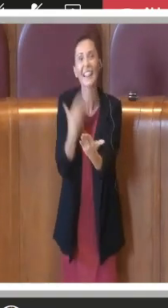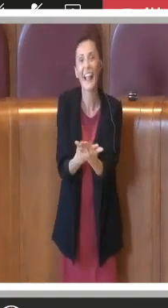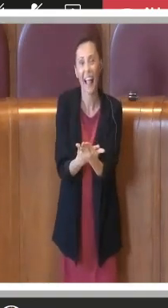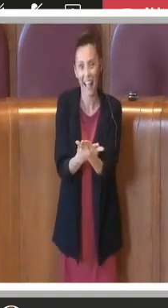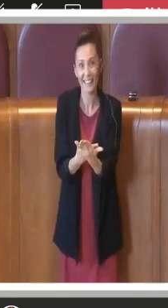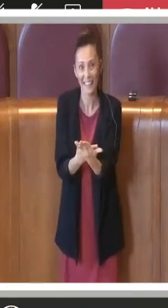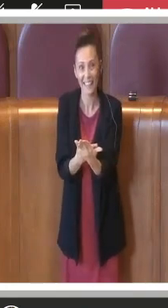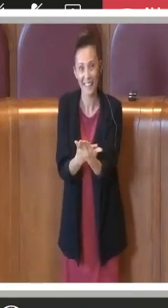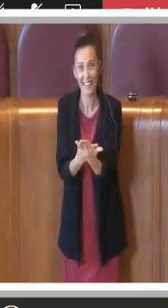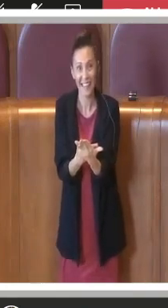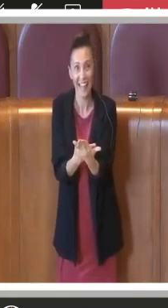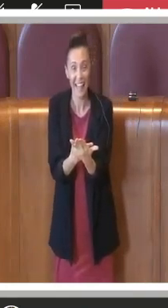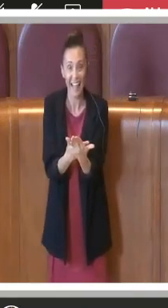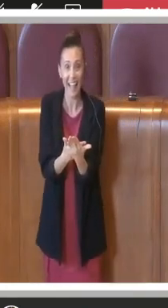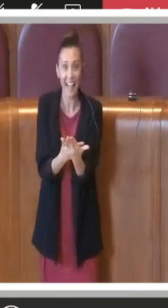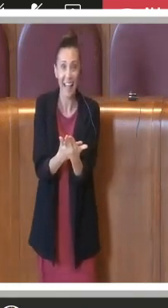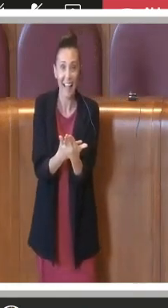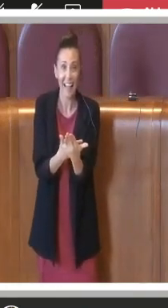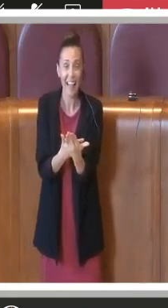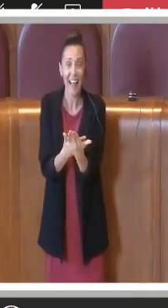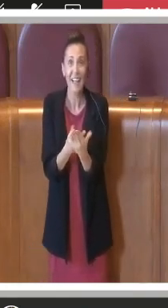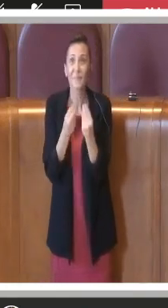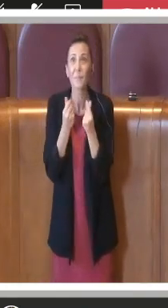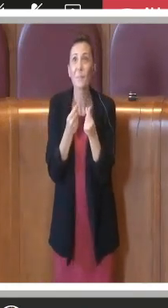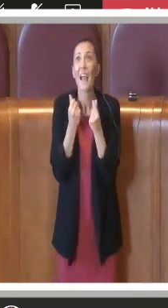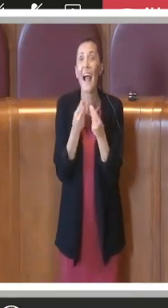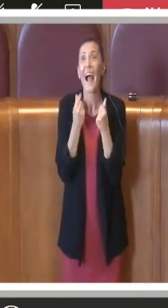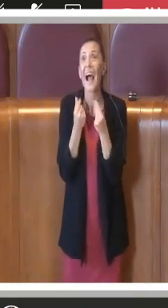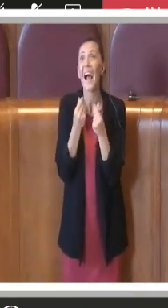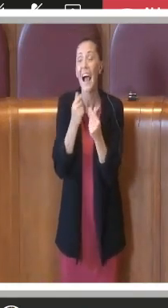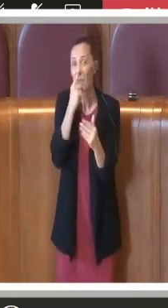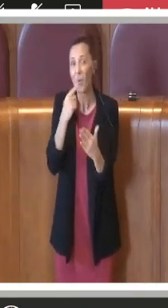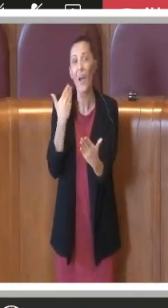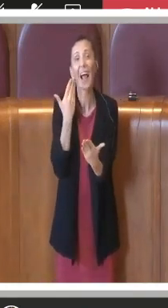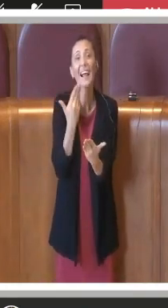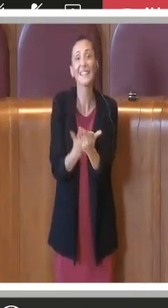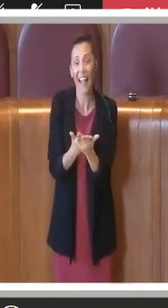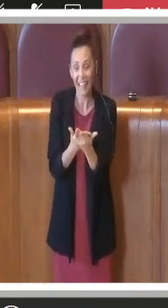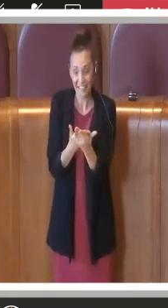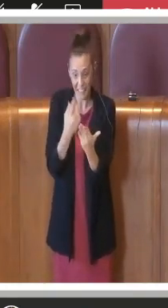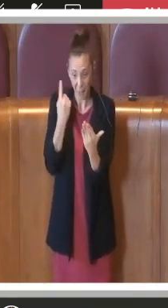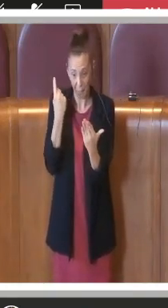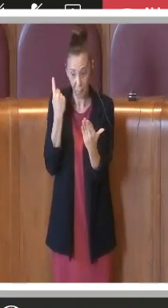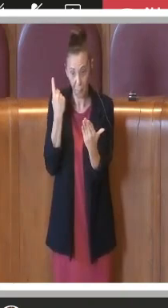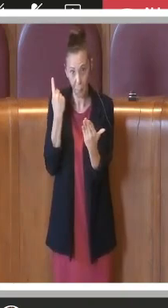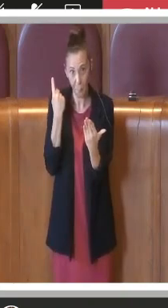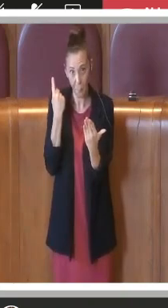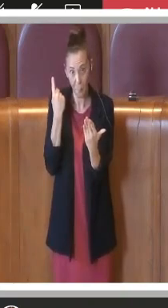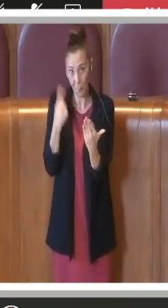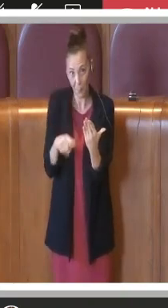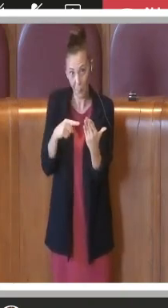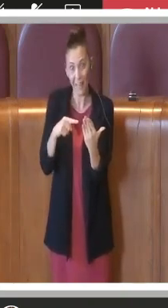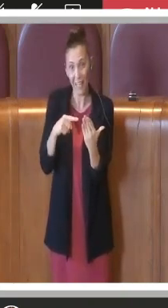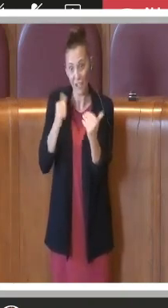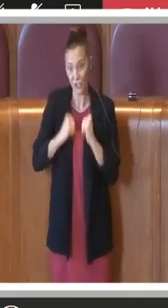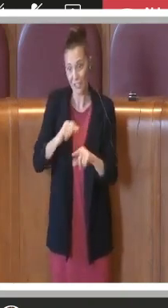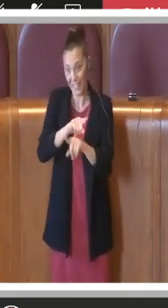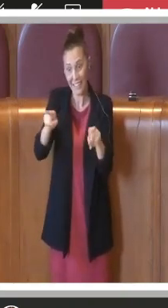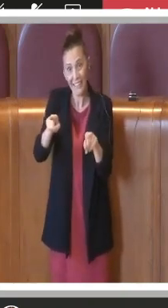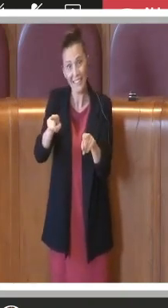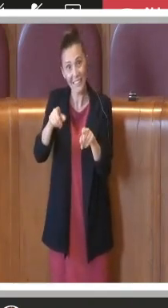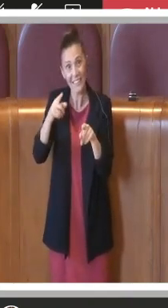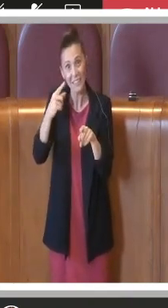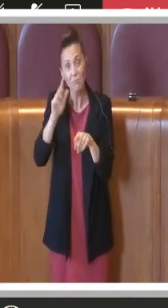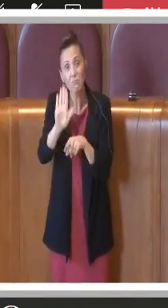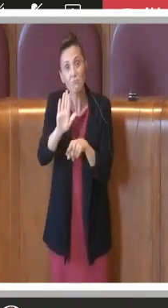possibilità di rendere questa partecipazione dei cittadini